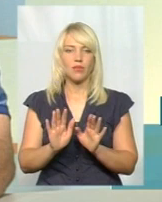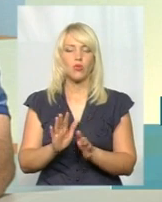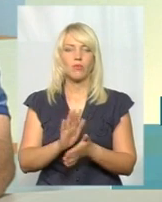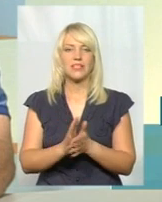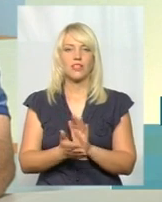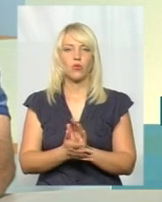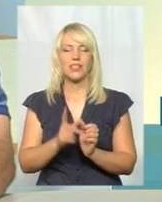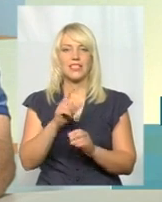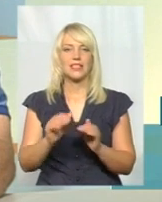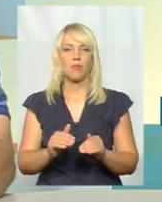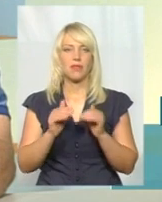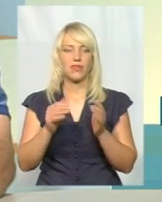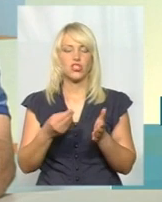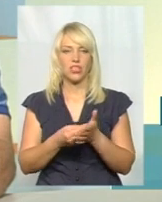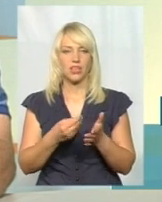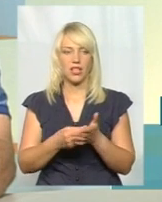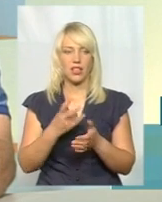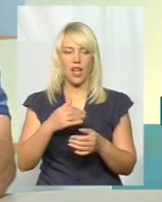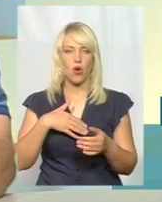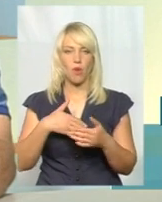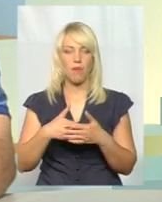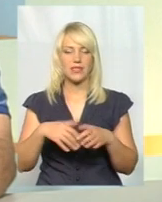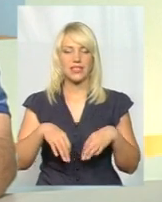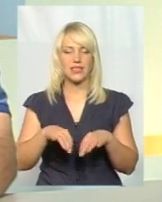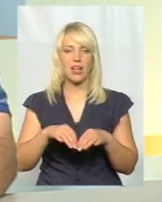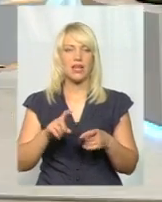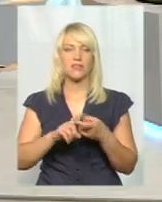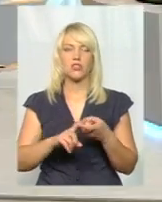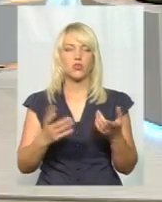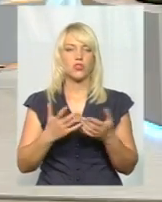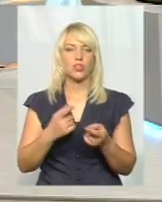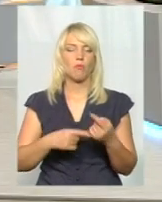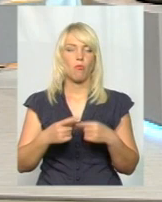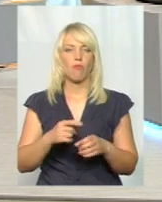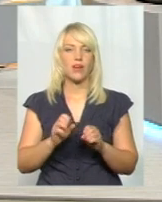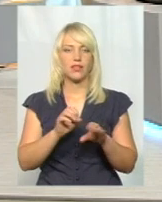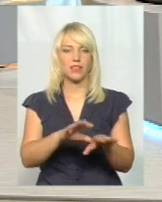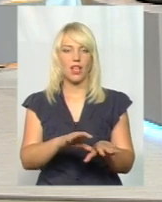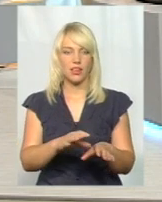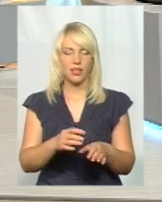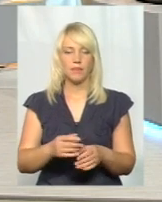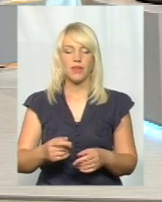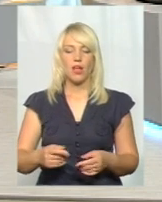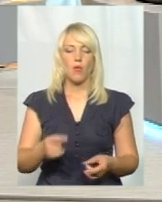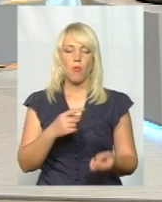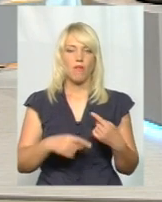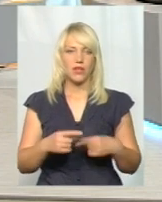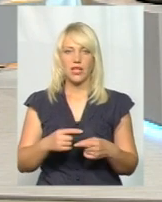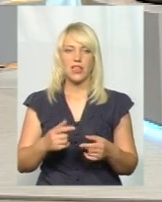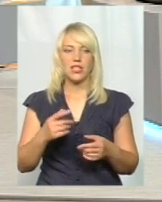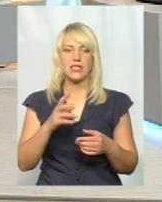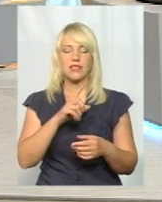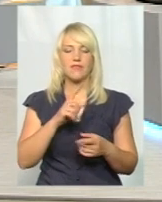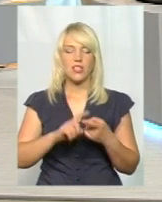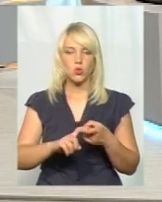підвищенням тарифів на громадський транспорт. А у зв'язку з чим повертали? Повертали у зв'язку з невідповідністю розрахунків,